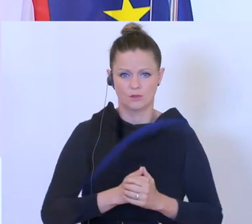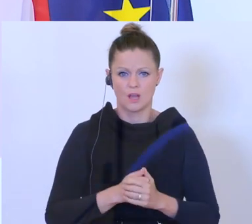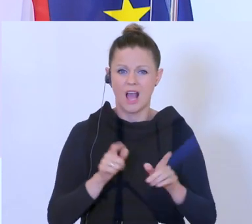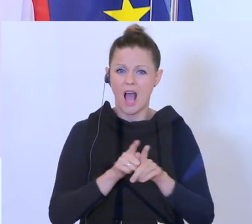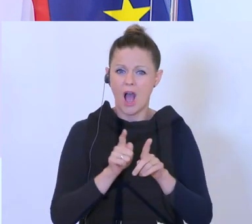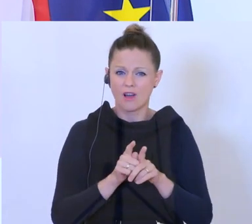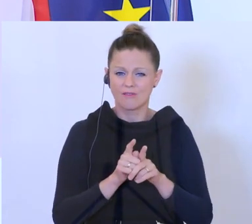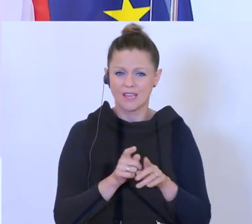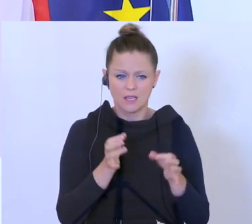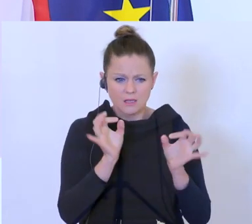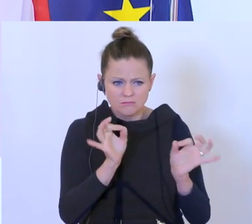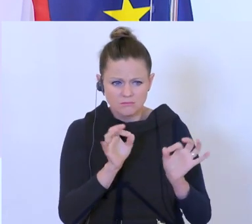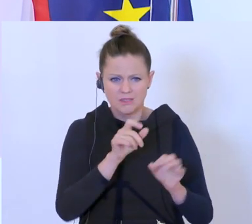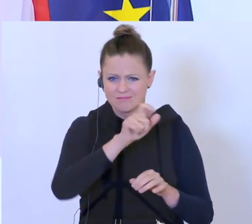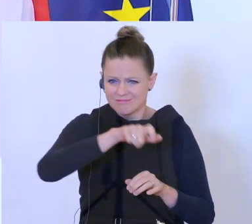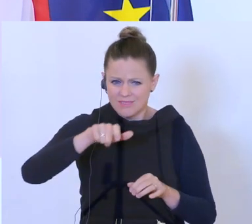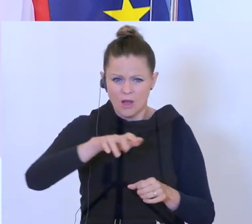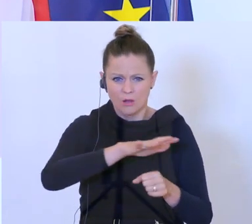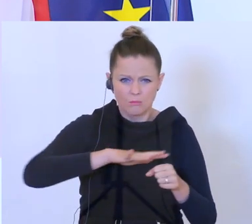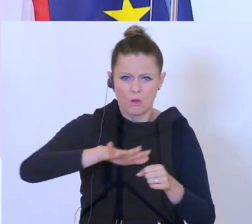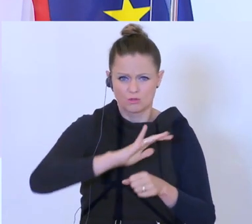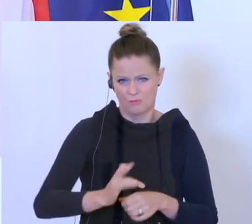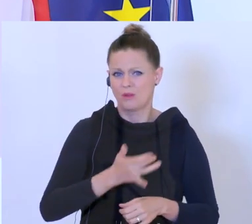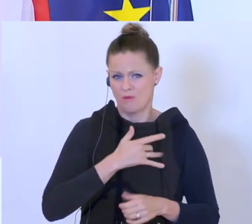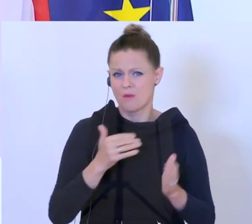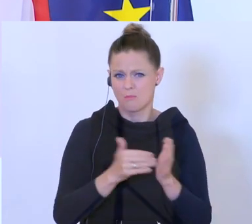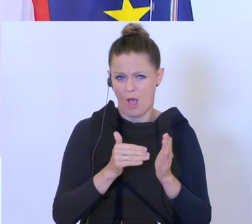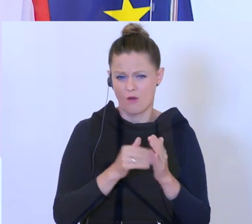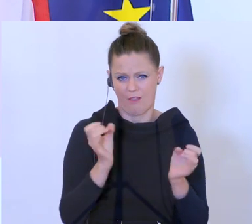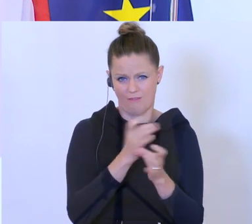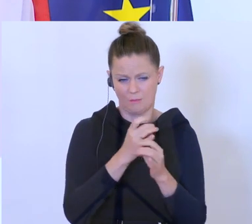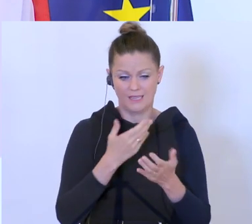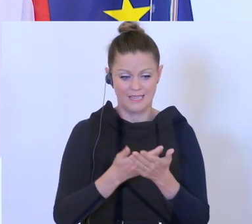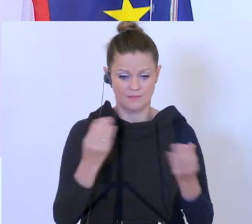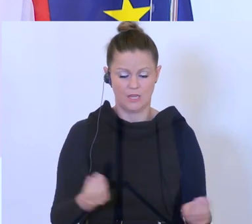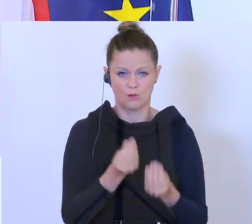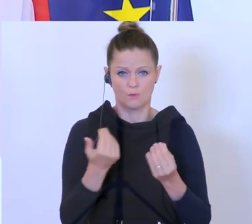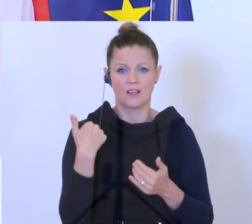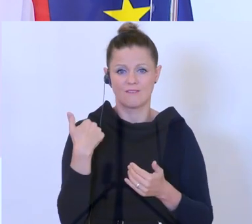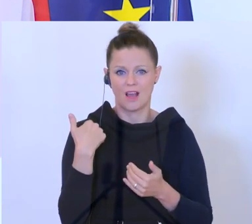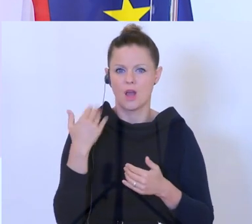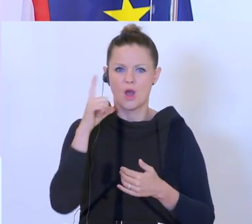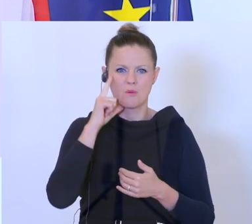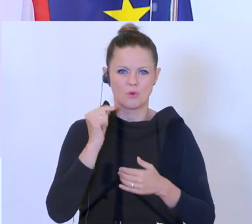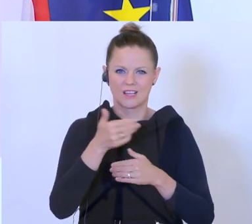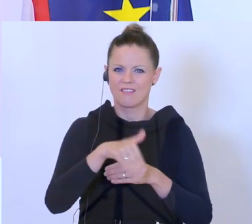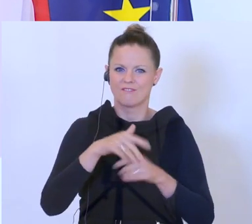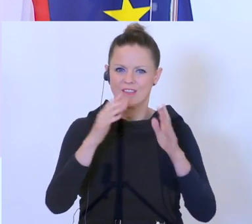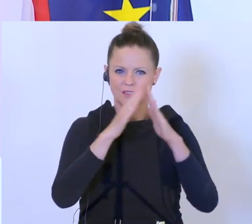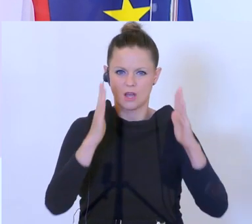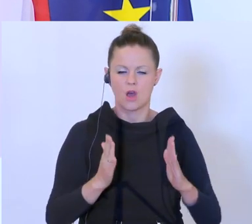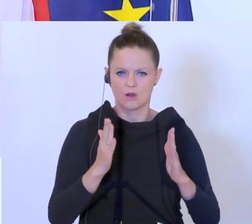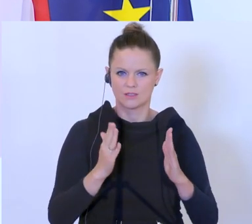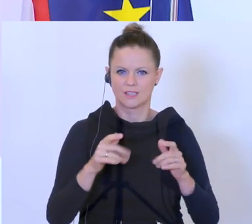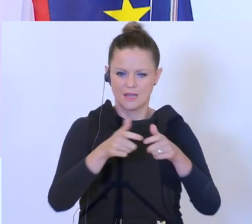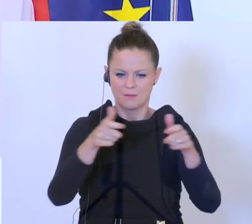Betroffenheit für einzelne Branchen betrifft. Aus diesem Grund haben wir auch am Montag ein Wirtshauspaket in der Höhe von 500 Millionen Euro